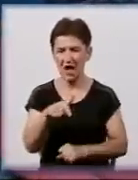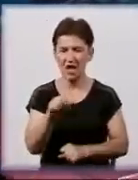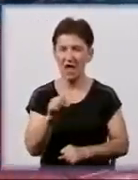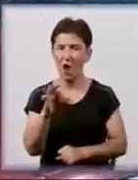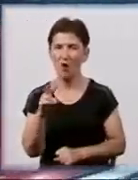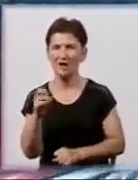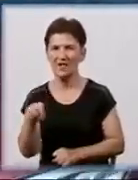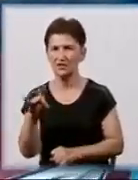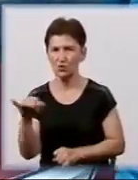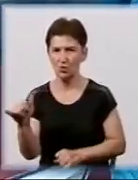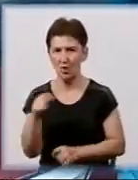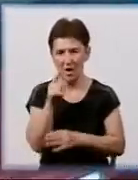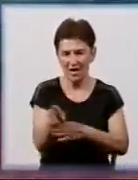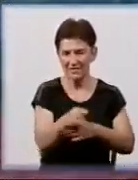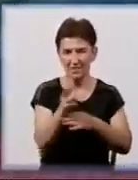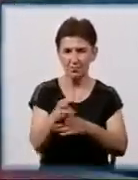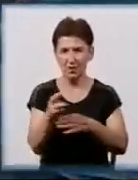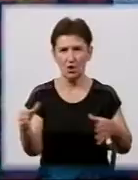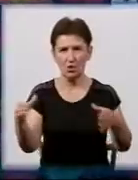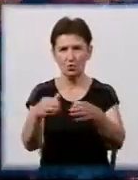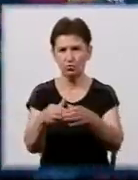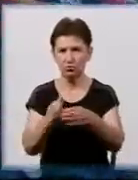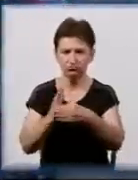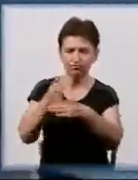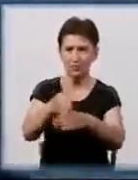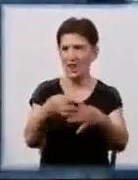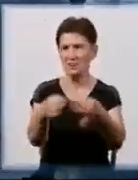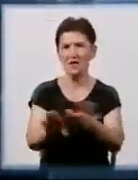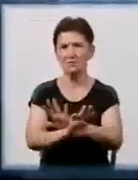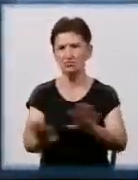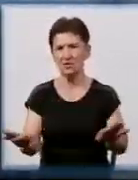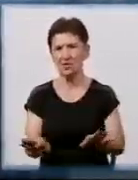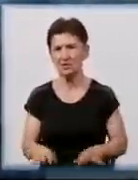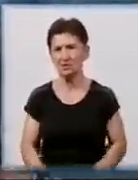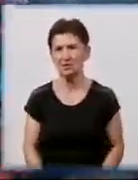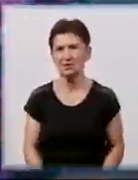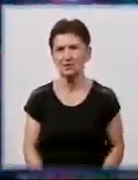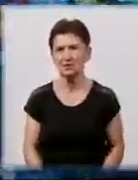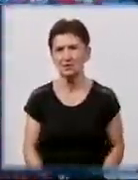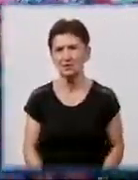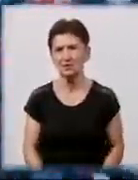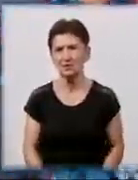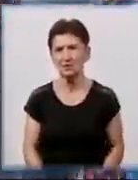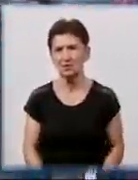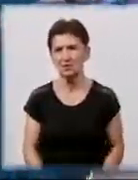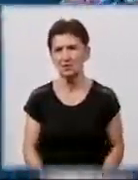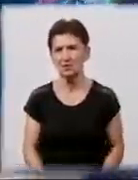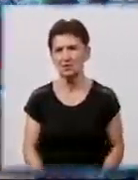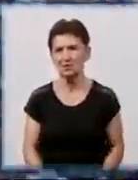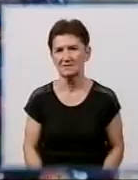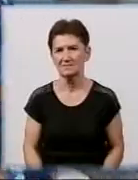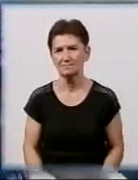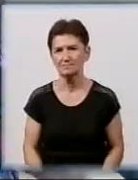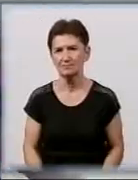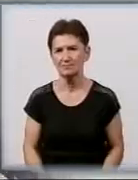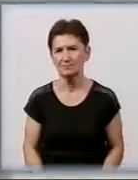поліції. Знімальну групу не пускають. Один, два йдуть. Ні, ви пішли. Ви